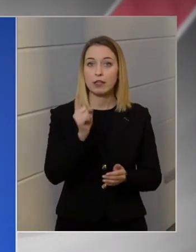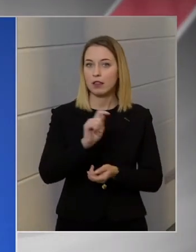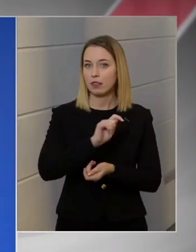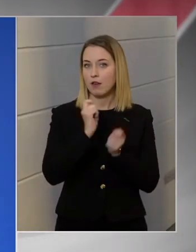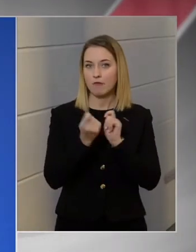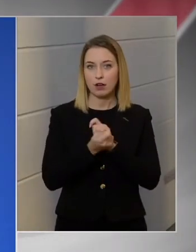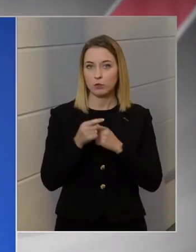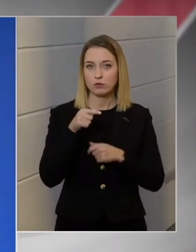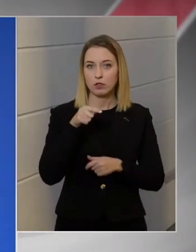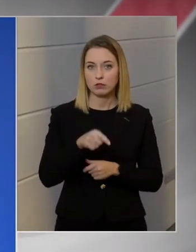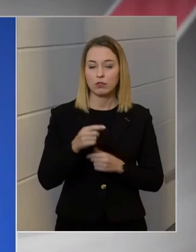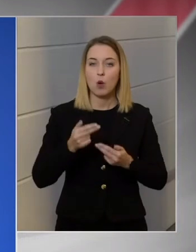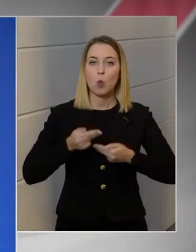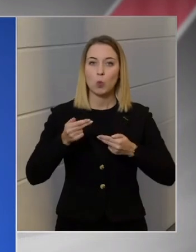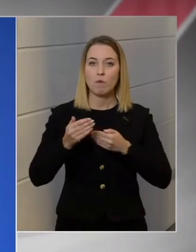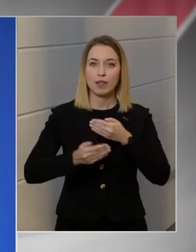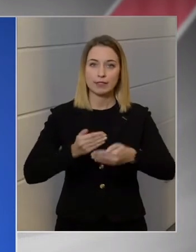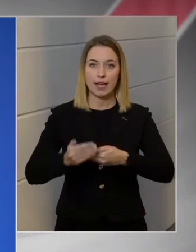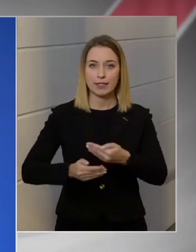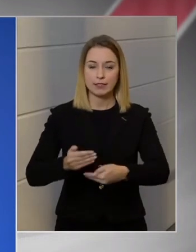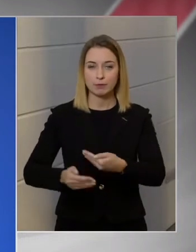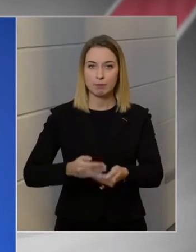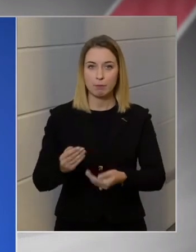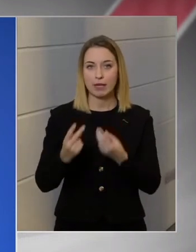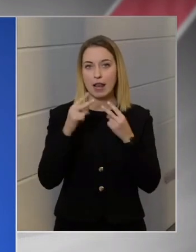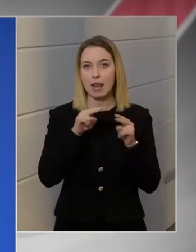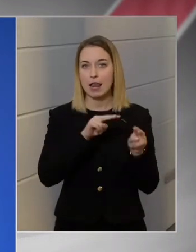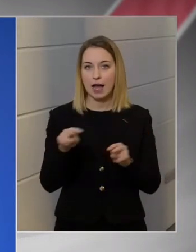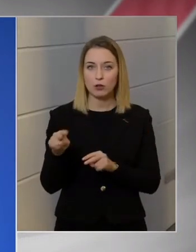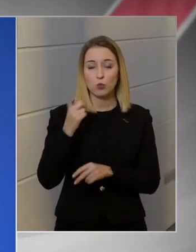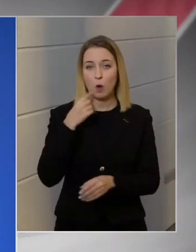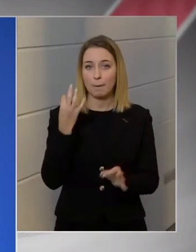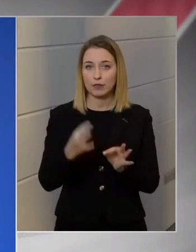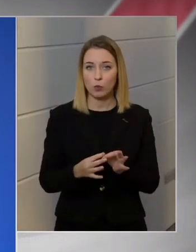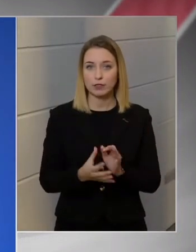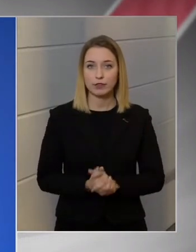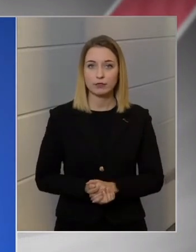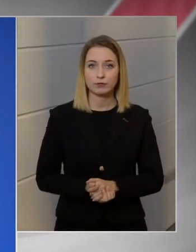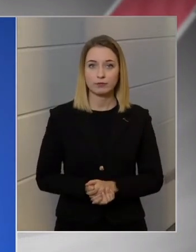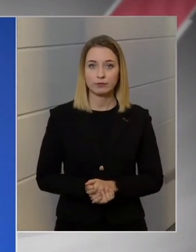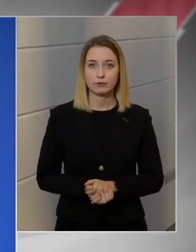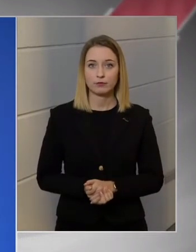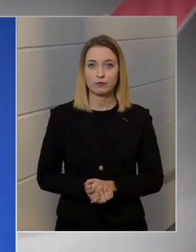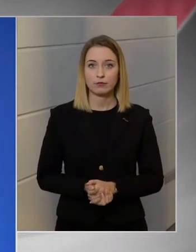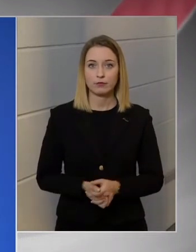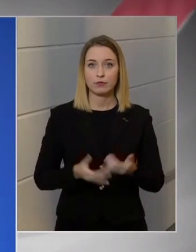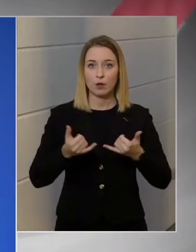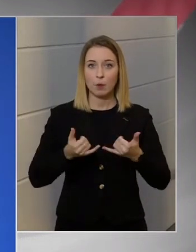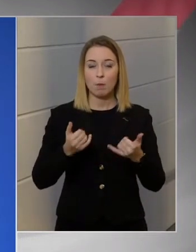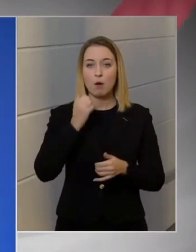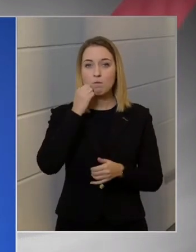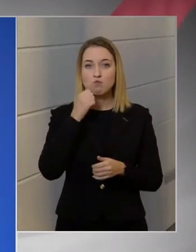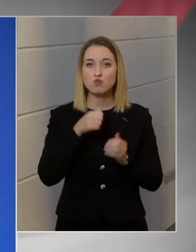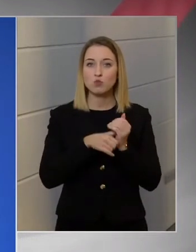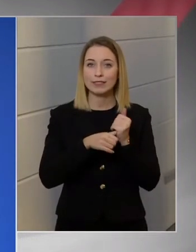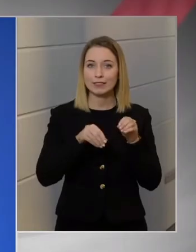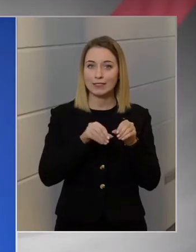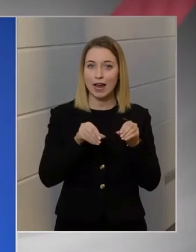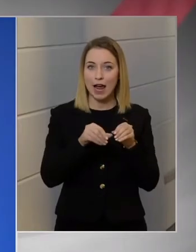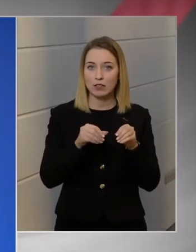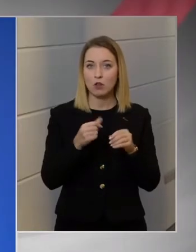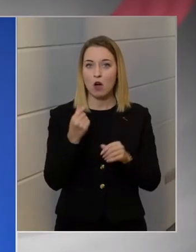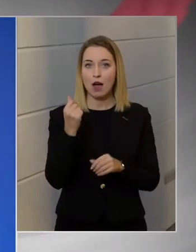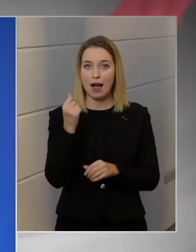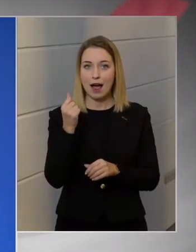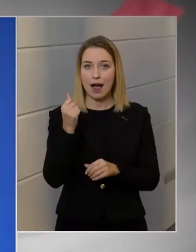nem változtat azon, hogy a következményét látjuk mindennek, ami történt. Ma a műtrágyának az ára az mint